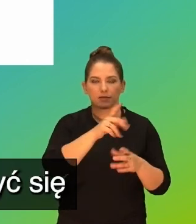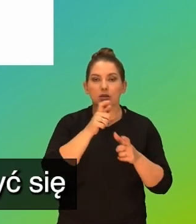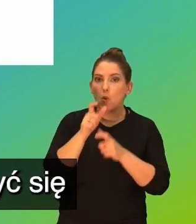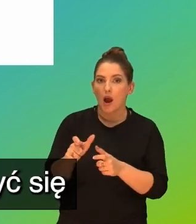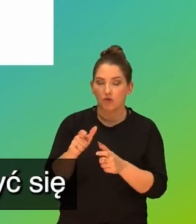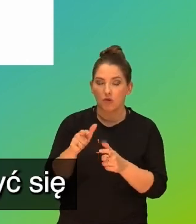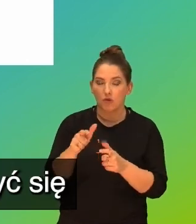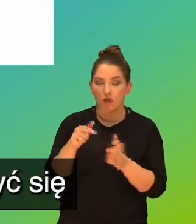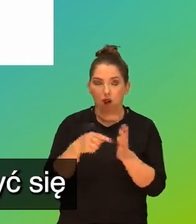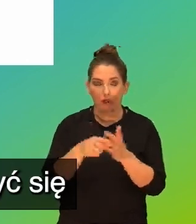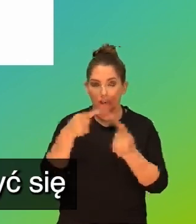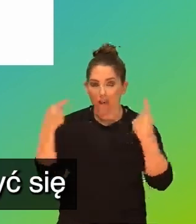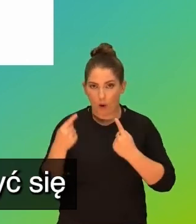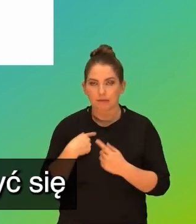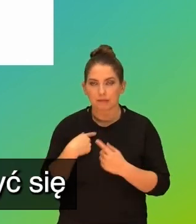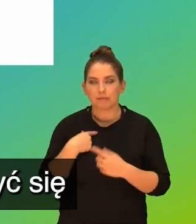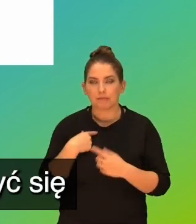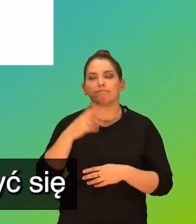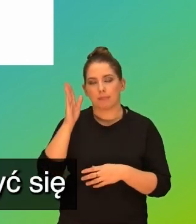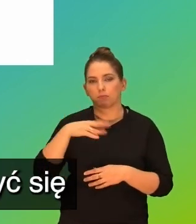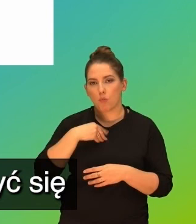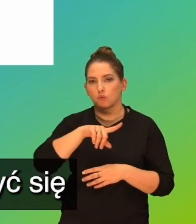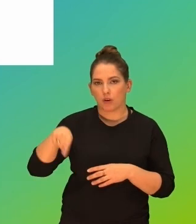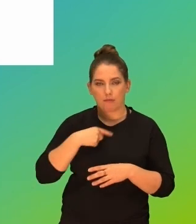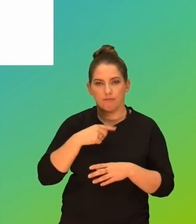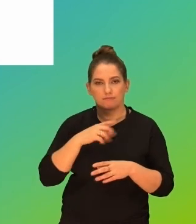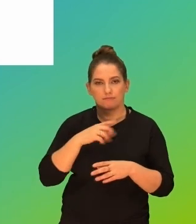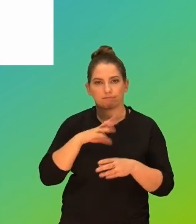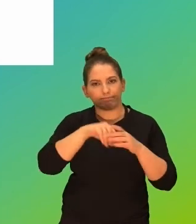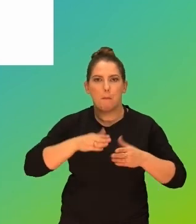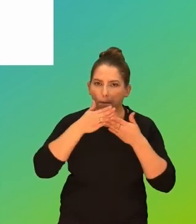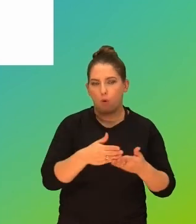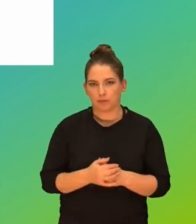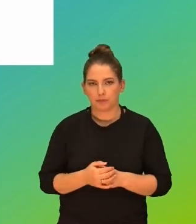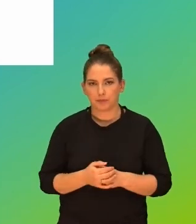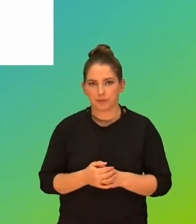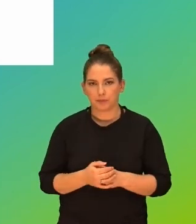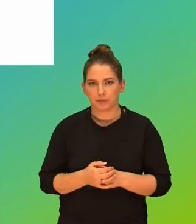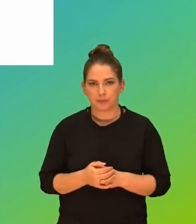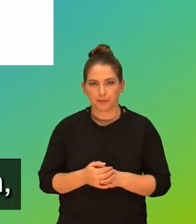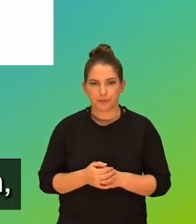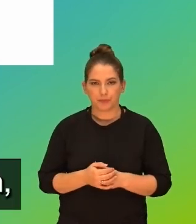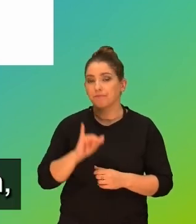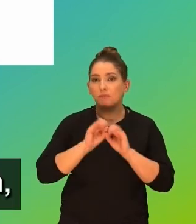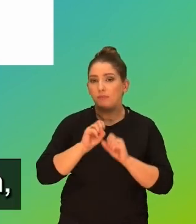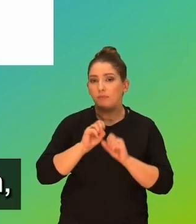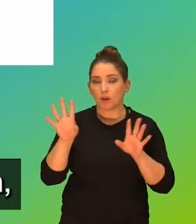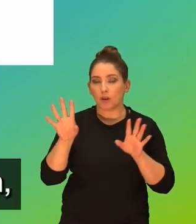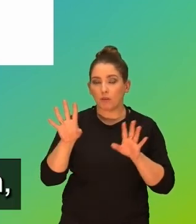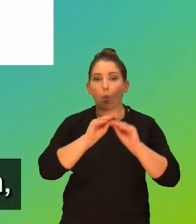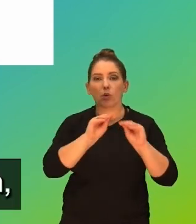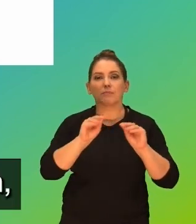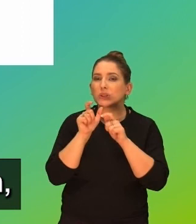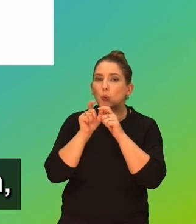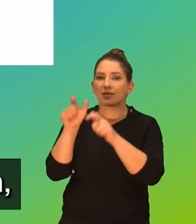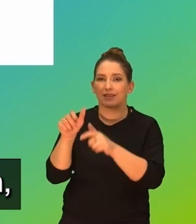takie sytuacje, będziemy w stanie włączyć się i realnie pomóc. I oczywiście uczymy